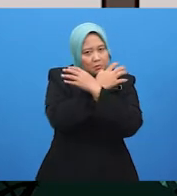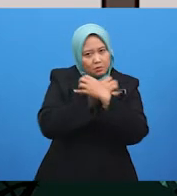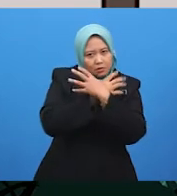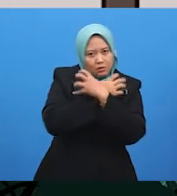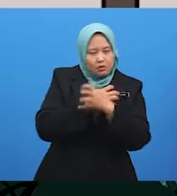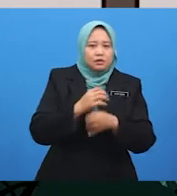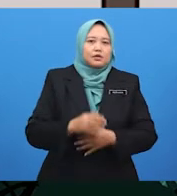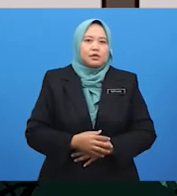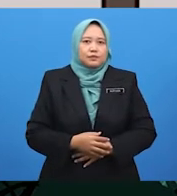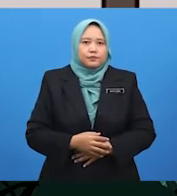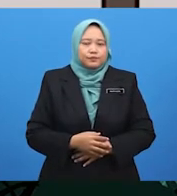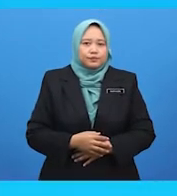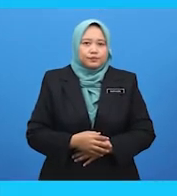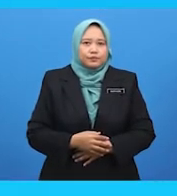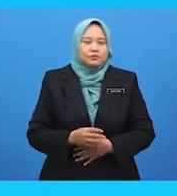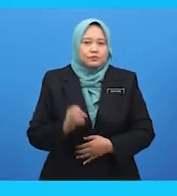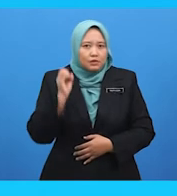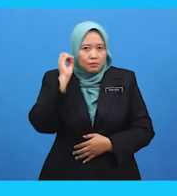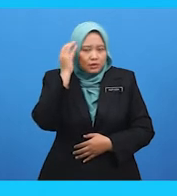Iyakah? Saya hukum dia.